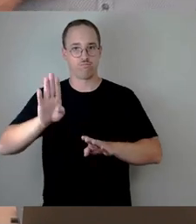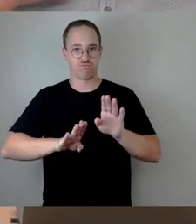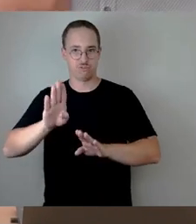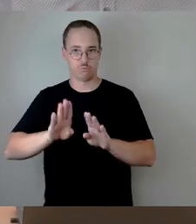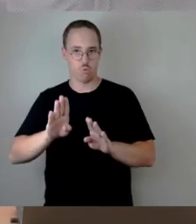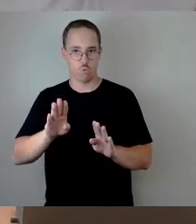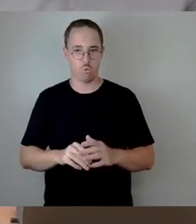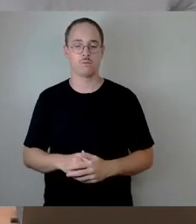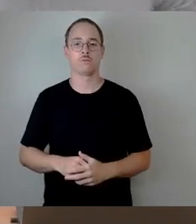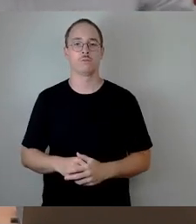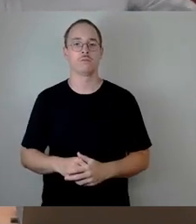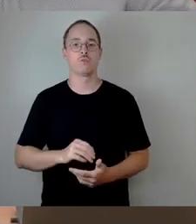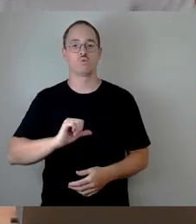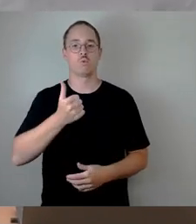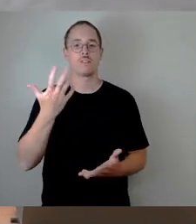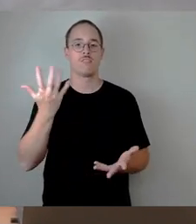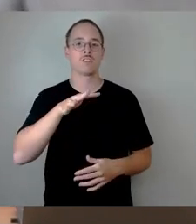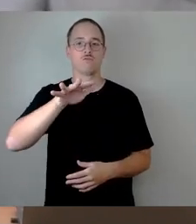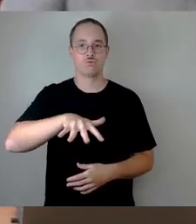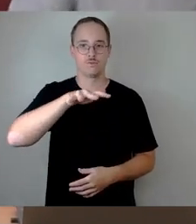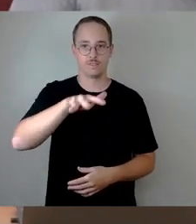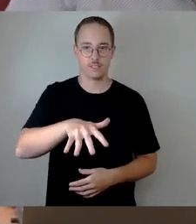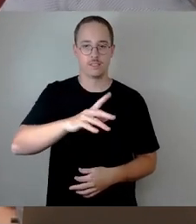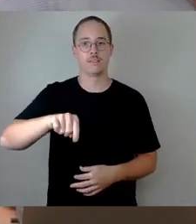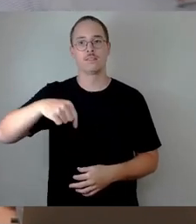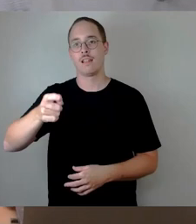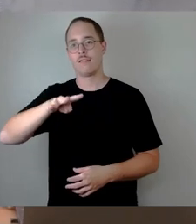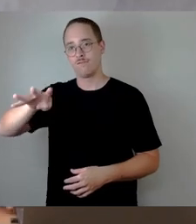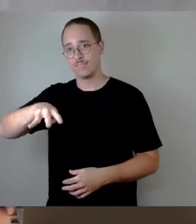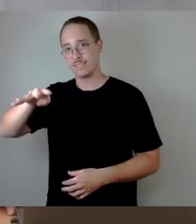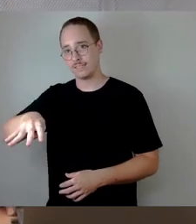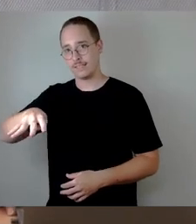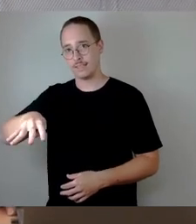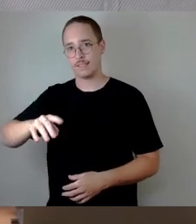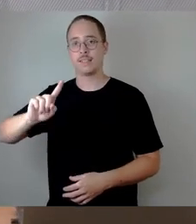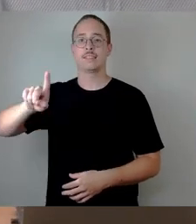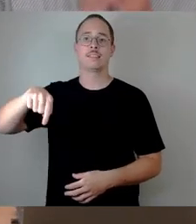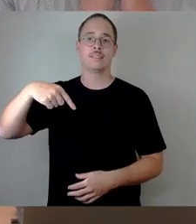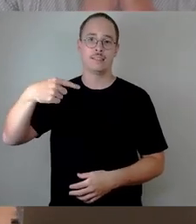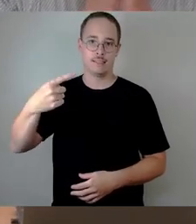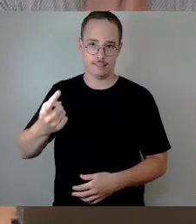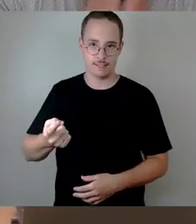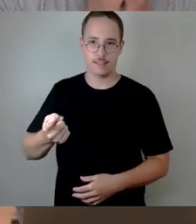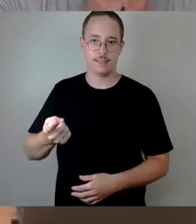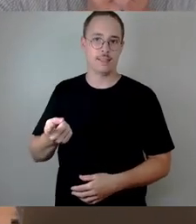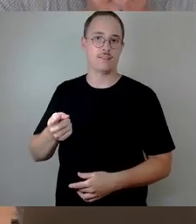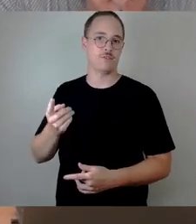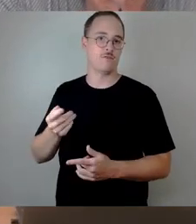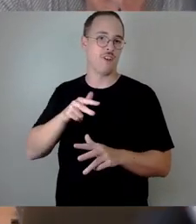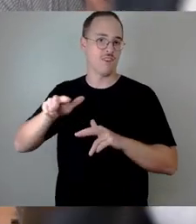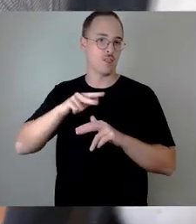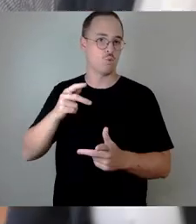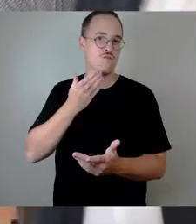Erst 15, dann 14, dann der Verwaltungsvorschlag 12 und als letztes